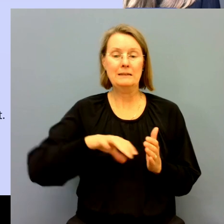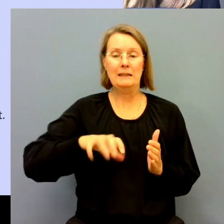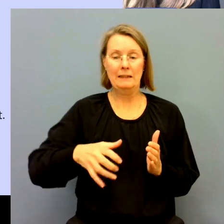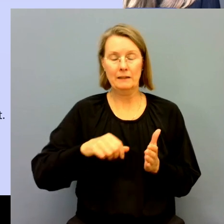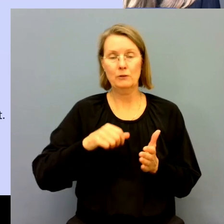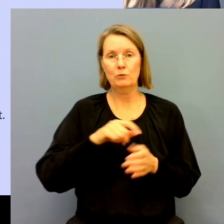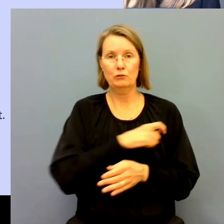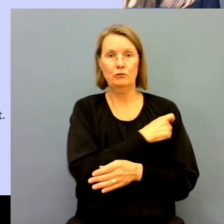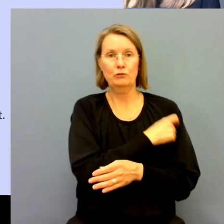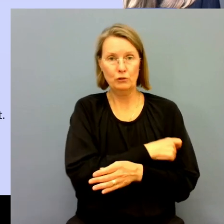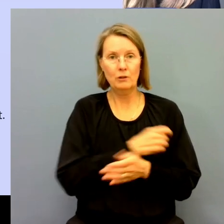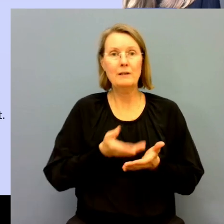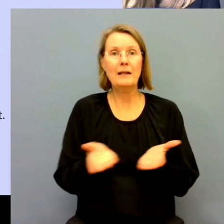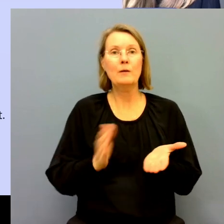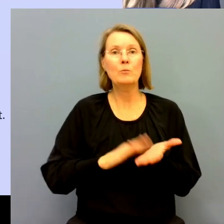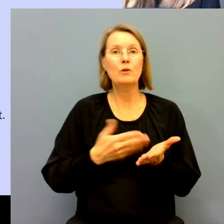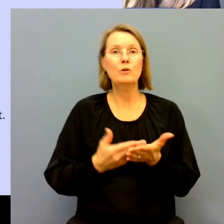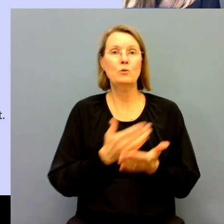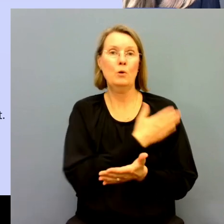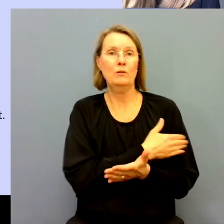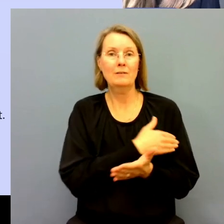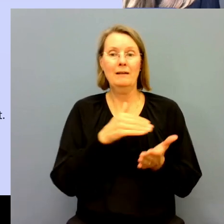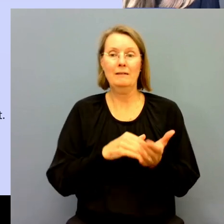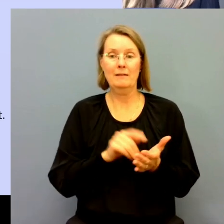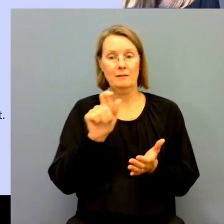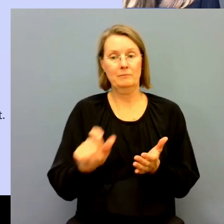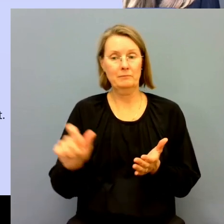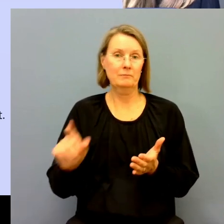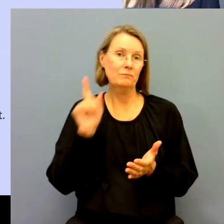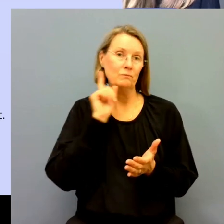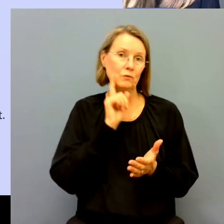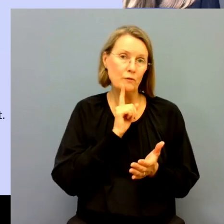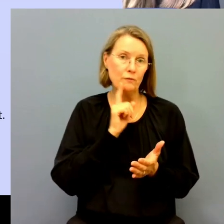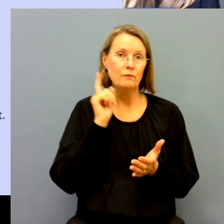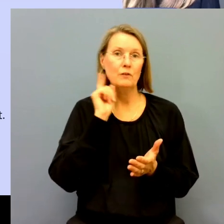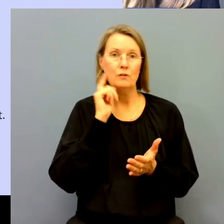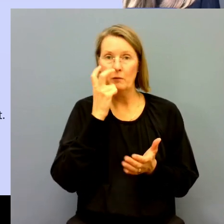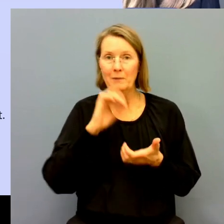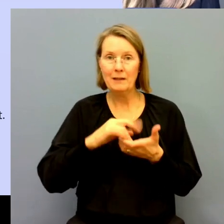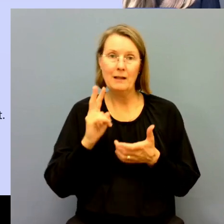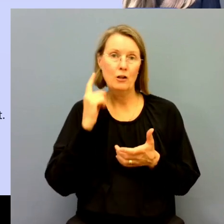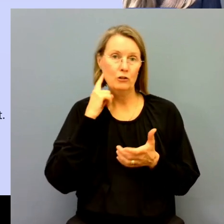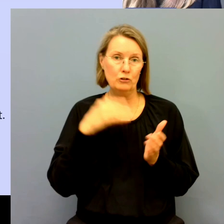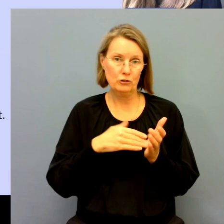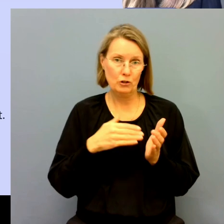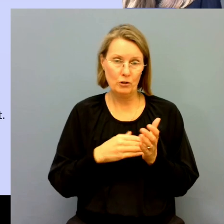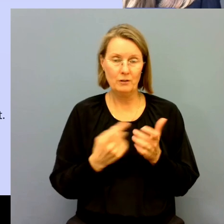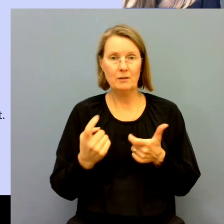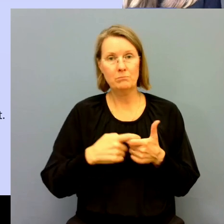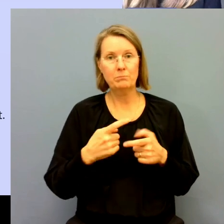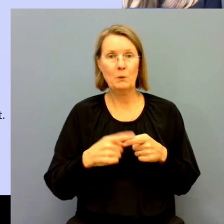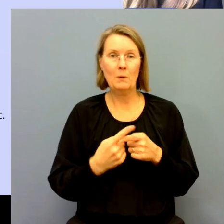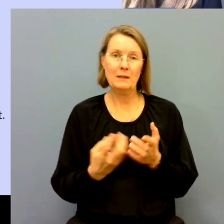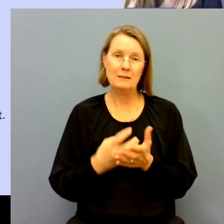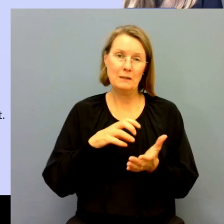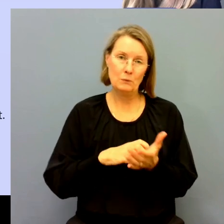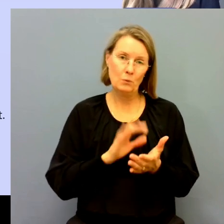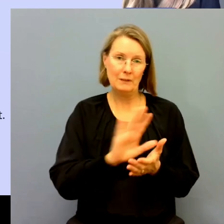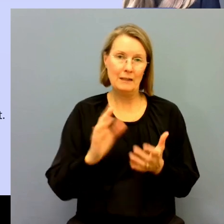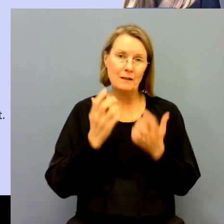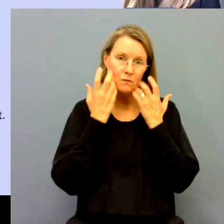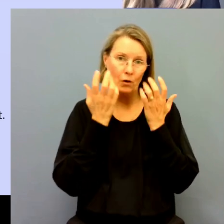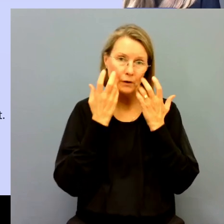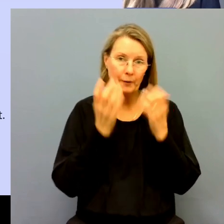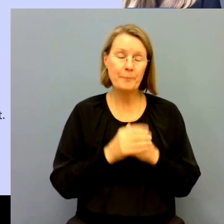regionerna är skyldiga att erbjuda tolkservice till den som är döv, dövblind eller hörselskadad. För olika situationer i